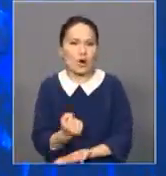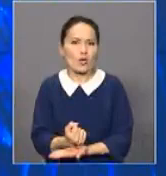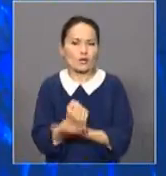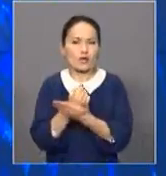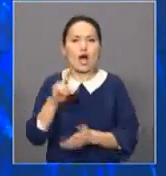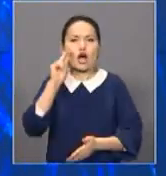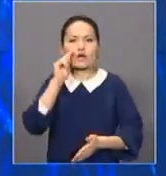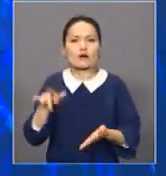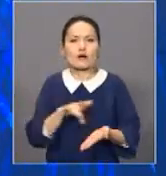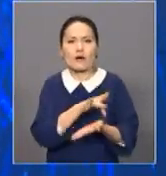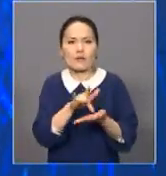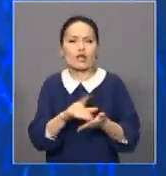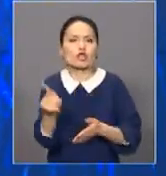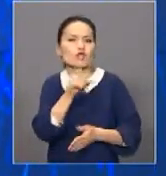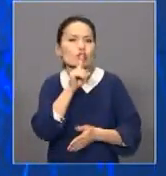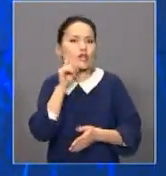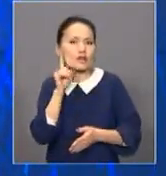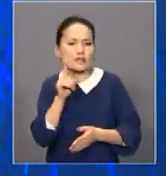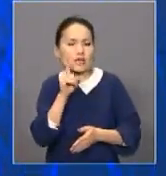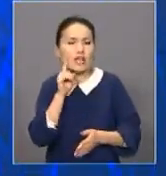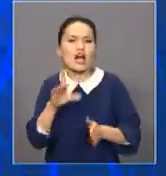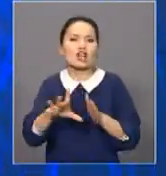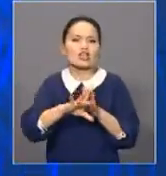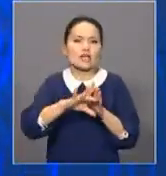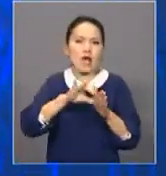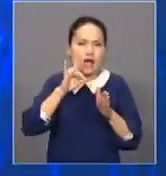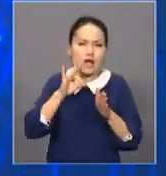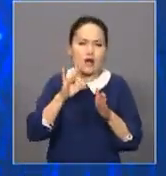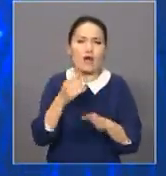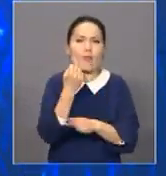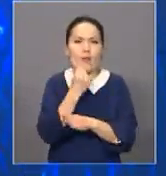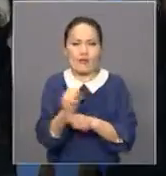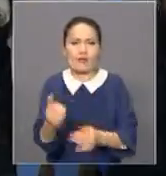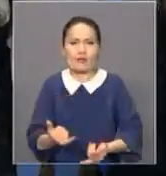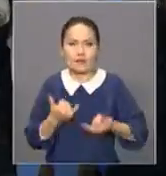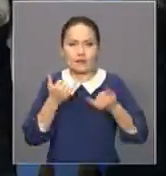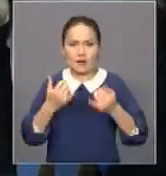Шымкен жастарда сайлауға валянысты арная флешмоб үйіндастырды.